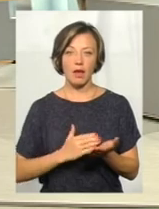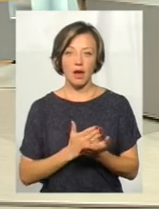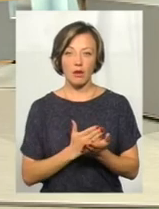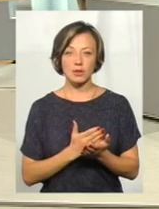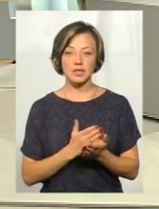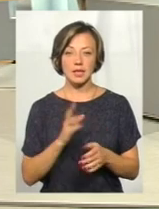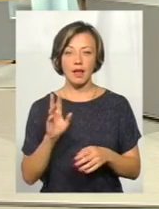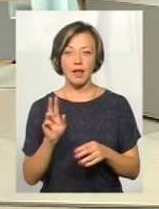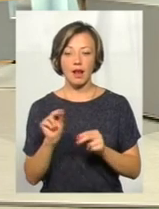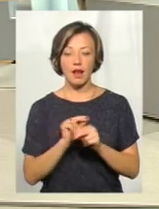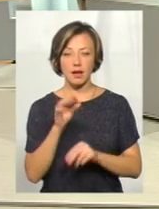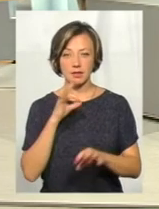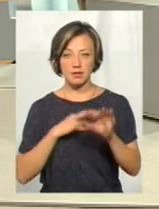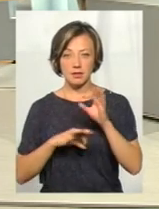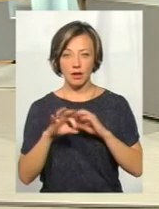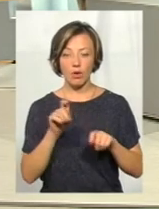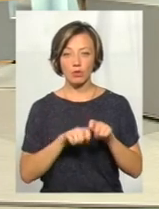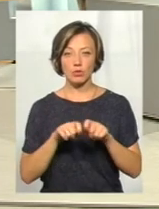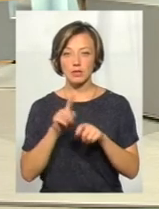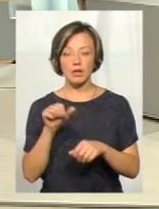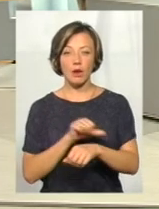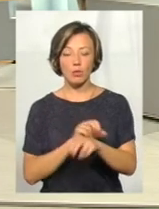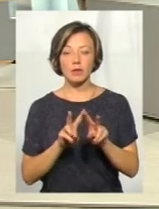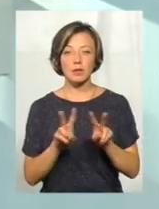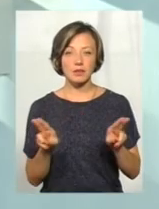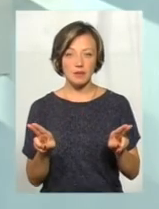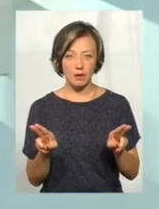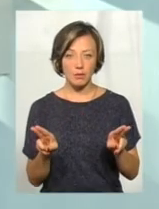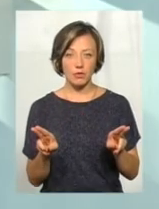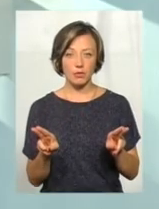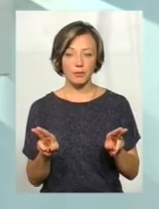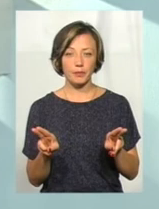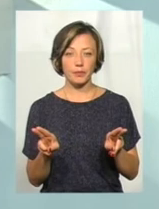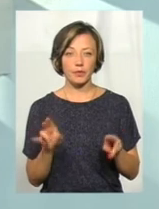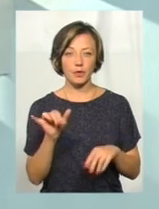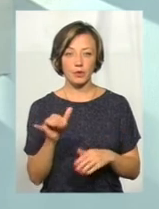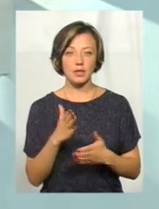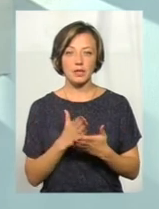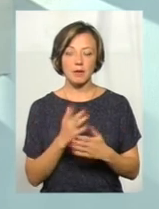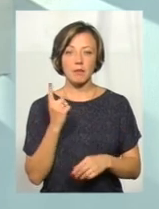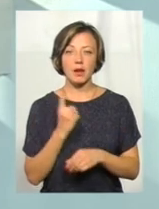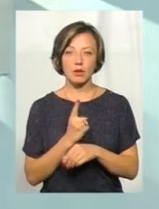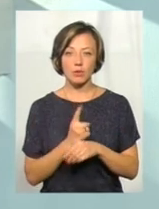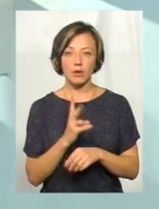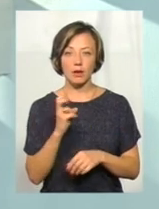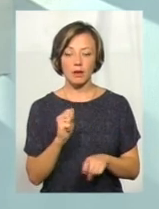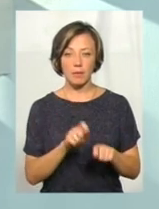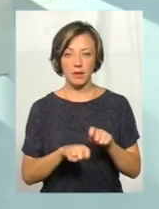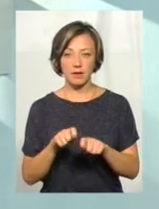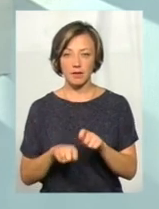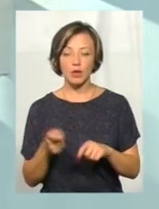лікарських засобів і контролю за наркотиками, так само в них існує мораторій на перевірки.